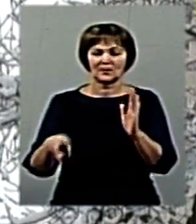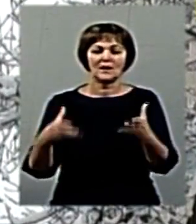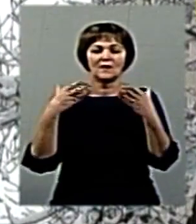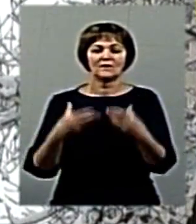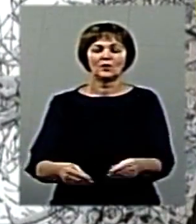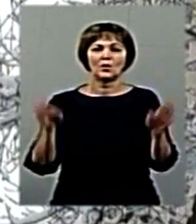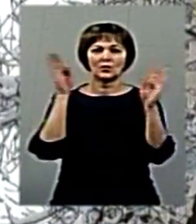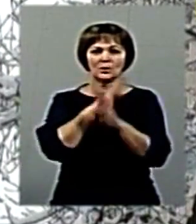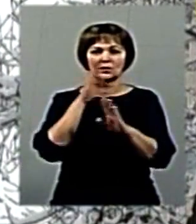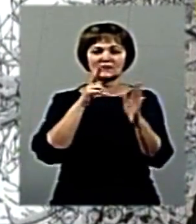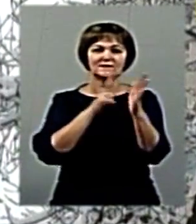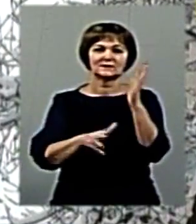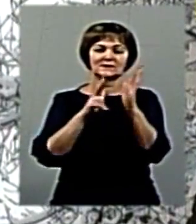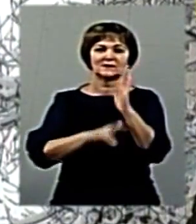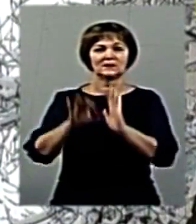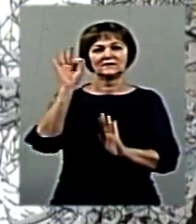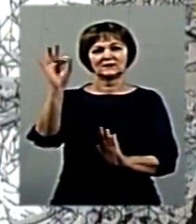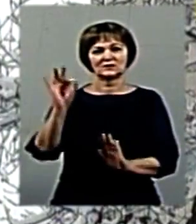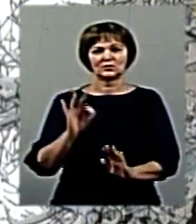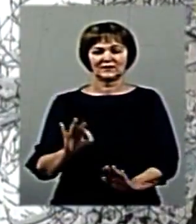Вологість повітря – 80%.